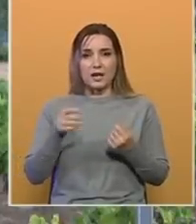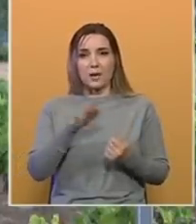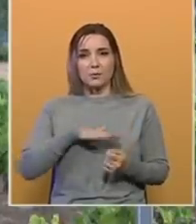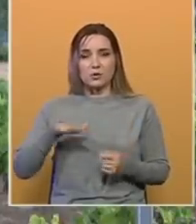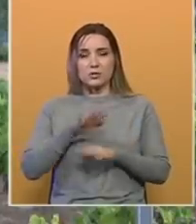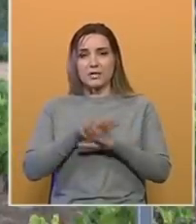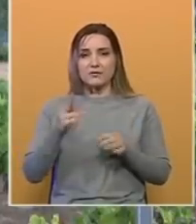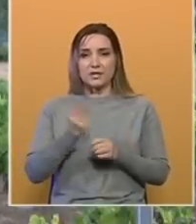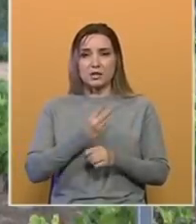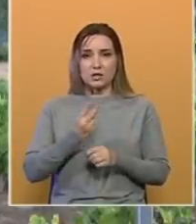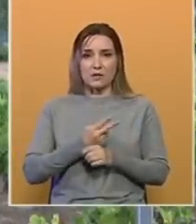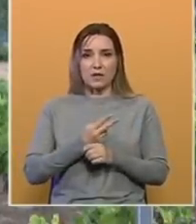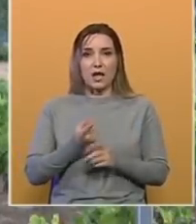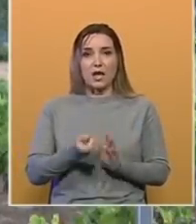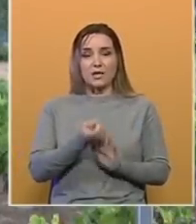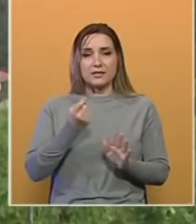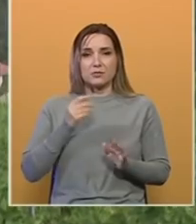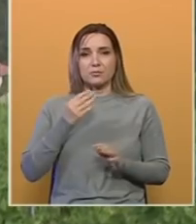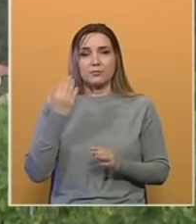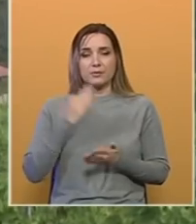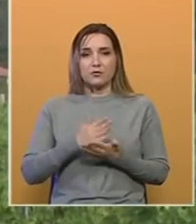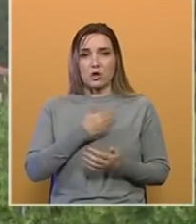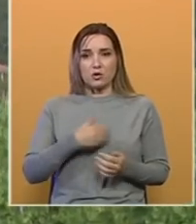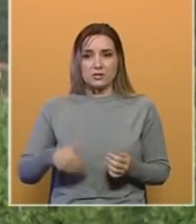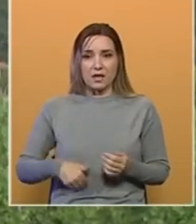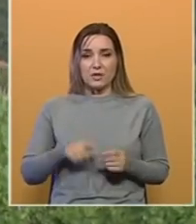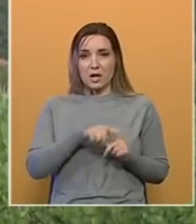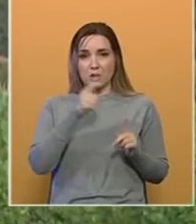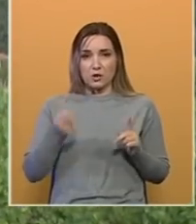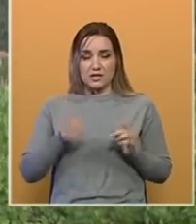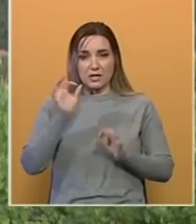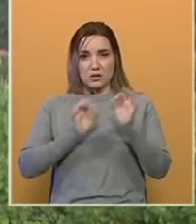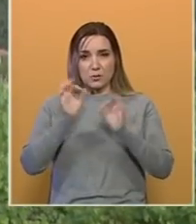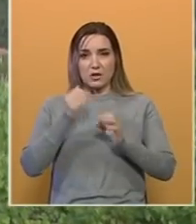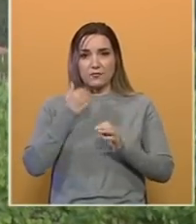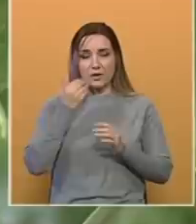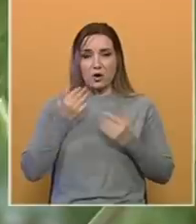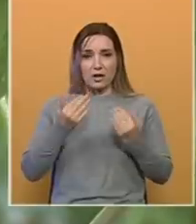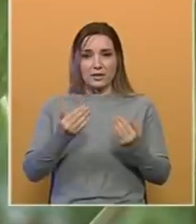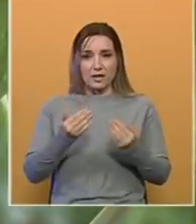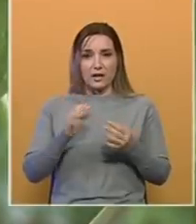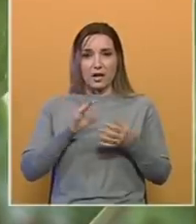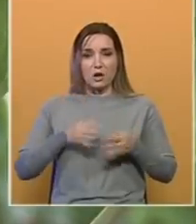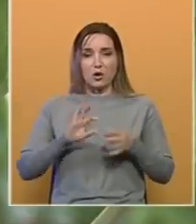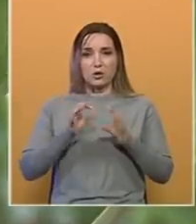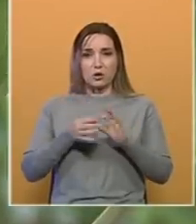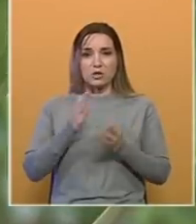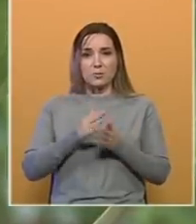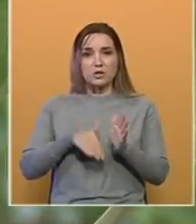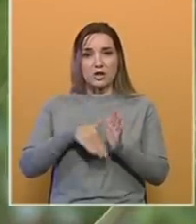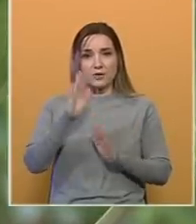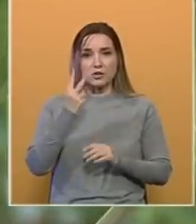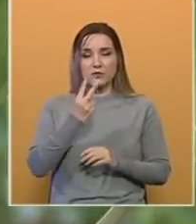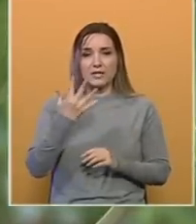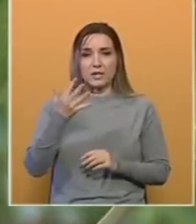država proistaklih iz bivše Jugoslavije. Prema dosadašnjim procinama vinogradara, rod grožđa bit će veći za